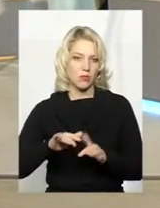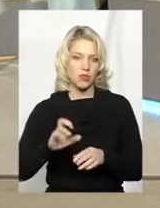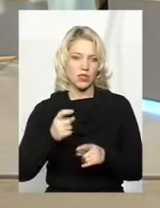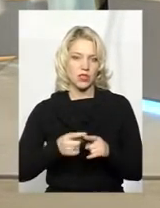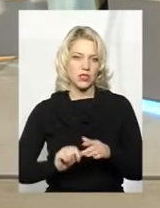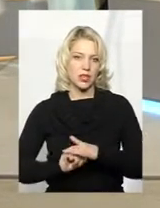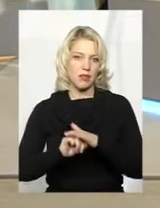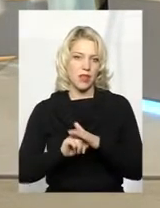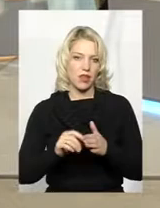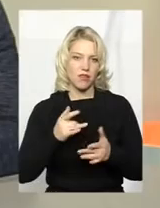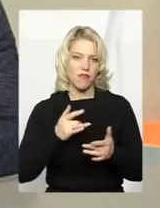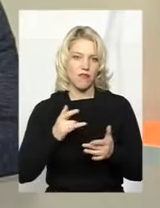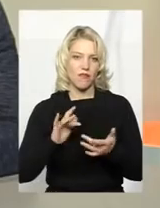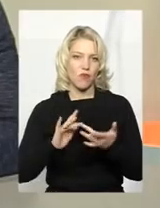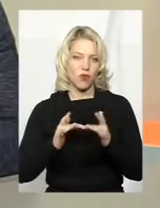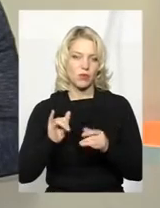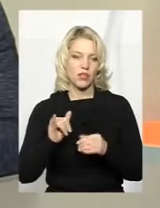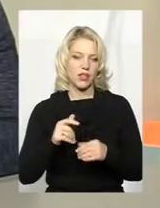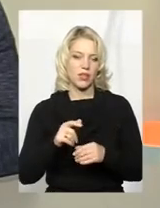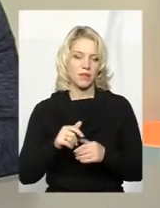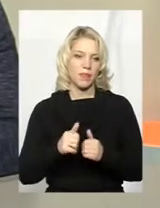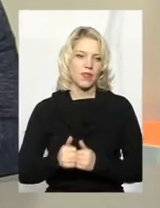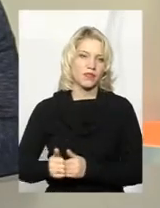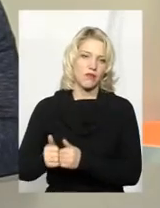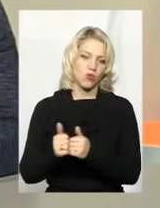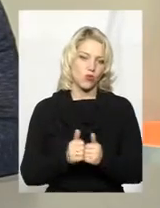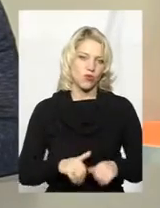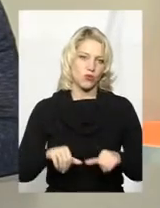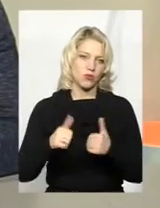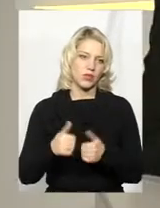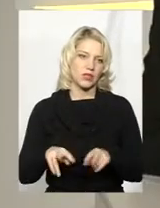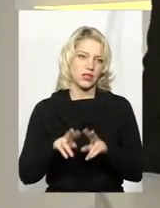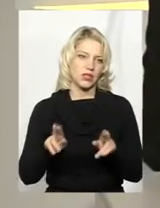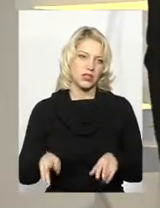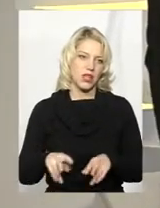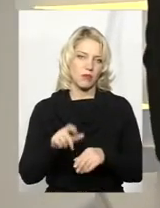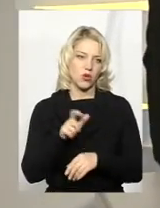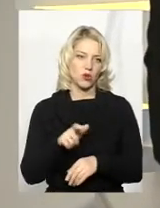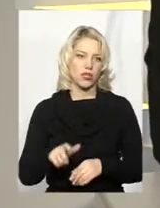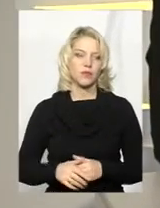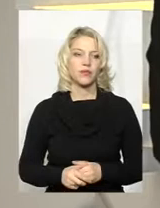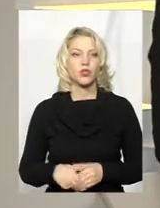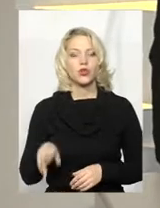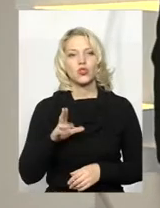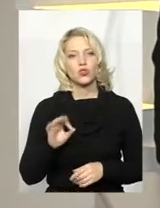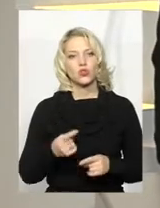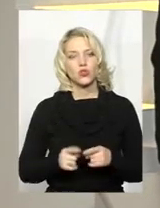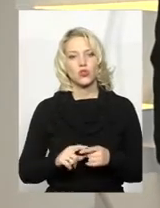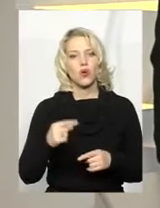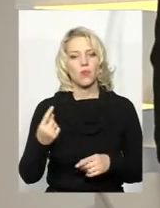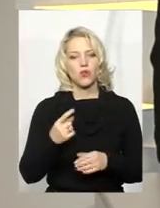платформі і вже навколо себе гуртувати таких самих активних людей. От на рахунок цього першого